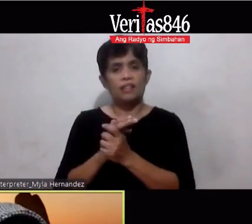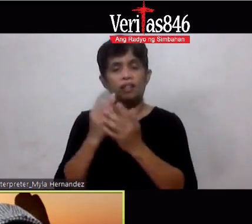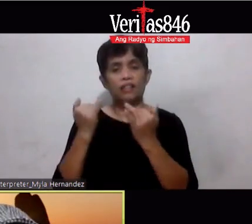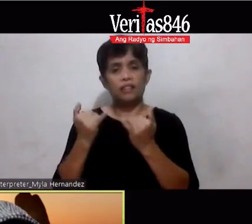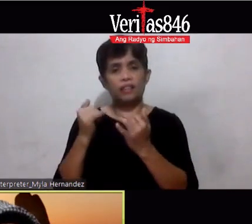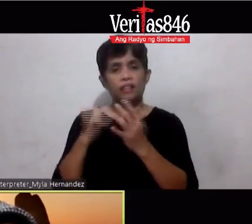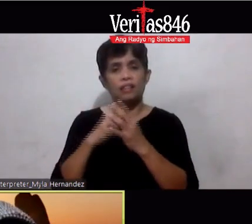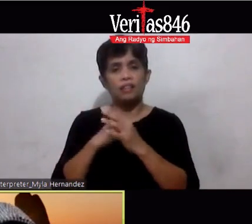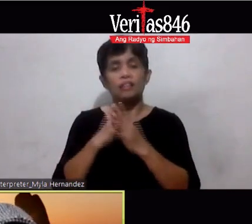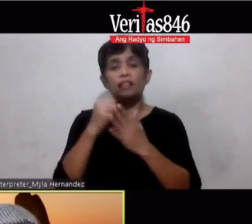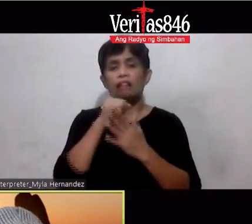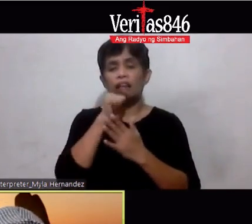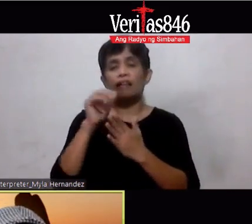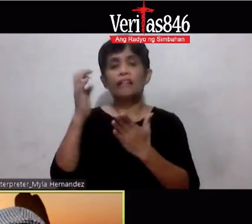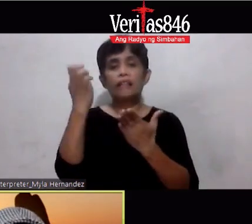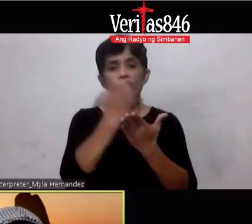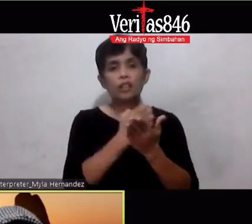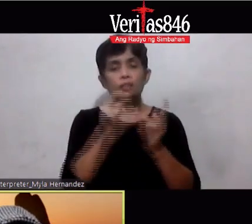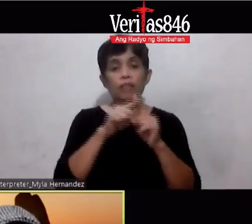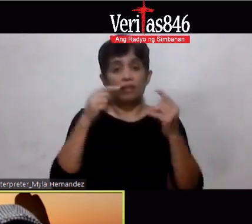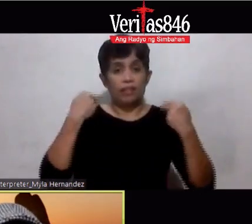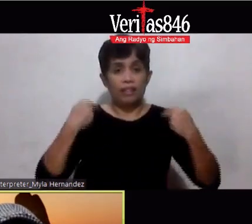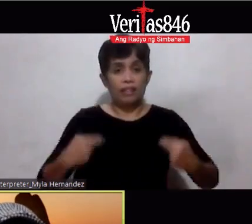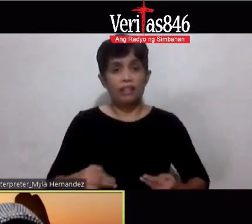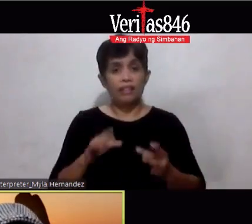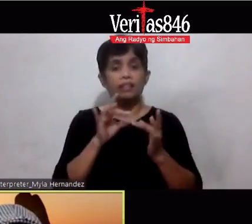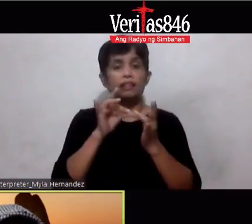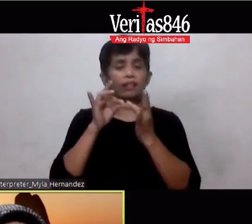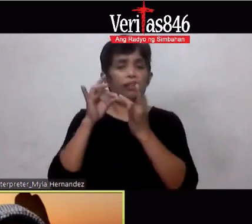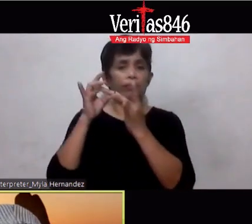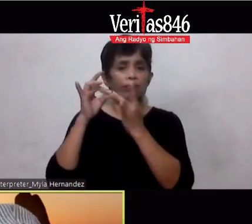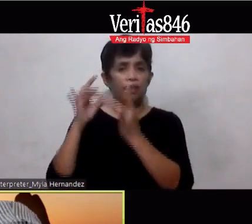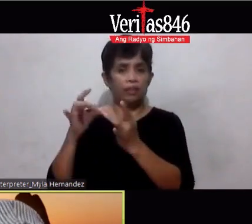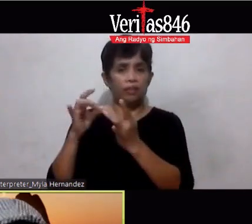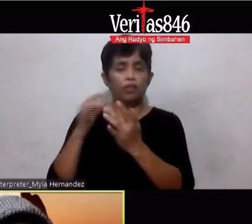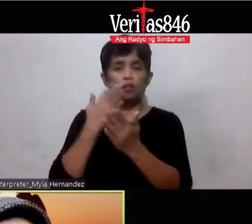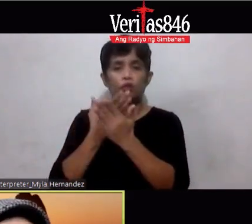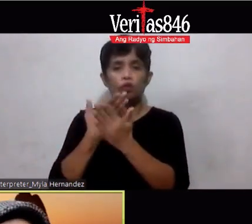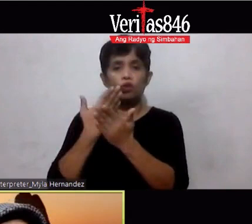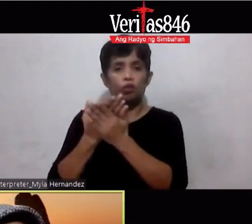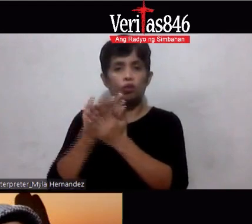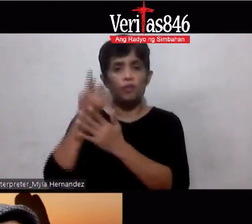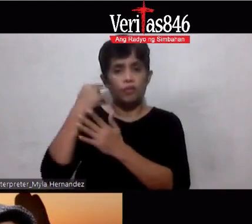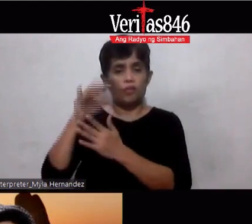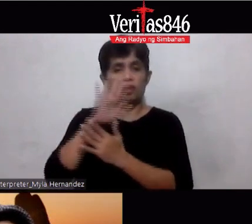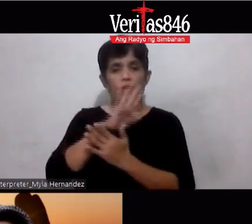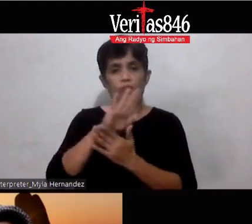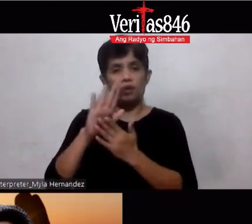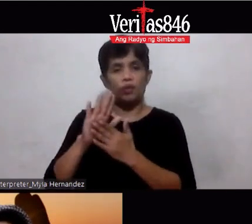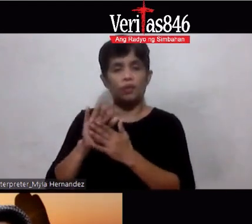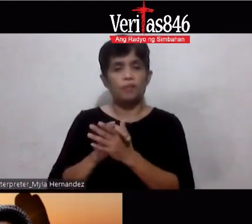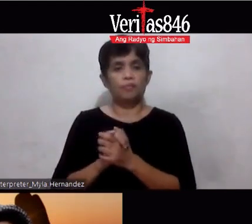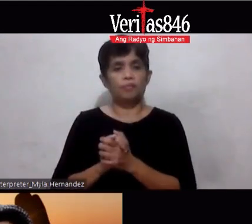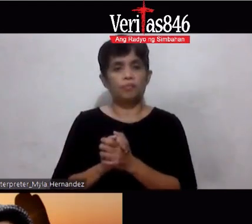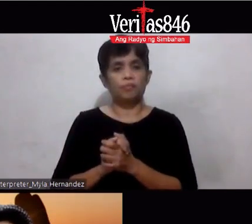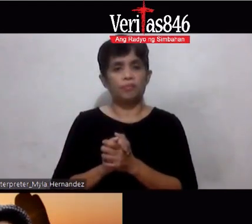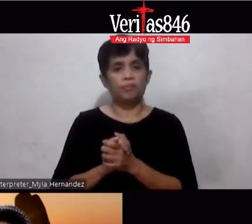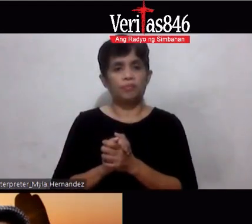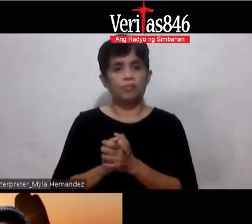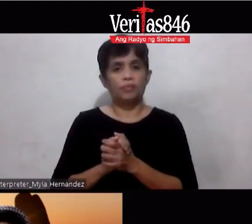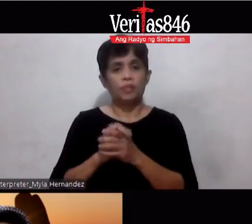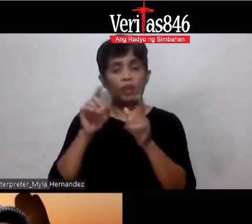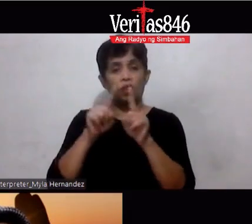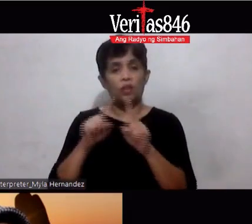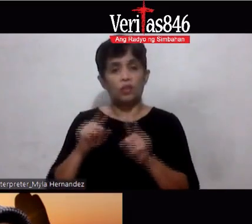earn But to help Kaya Lalo na Kung maganda po Yung pakinabang sa inyo Share it to us Gusto ko rin Batiin yung mga